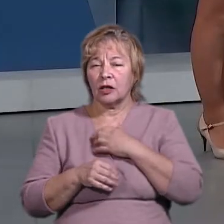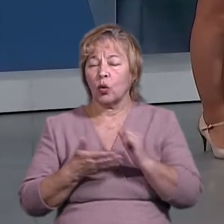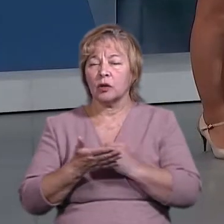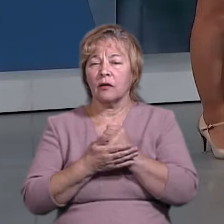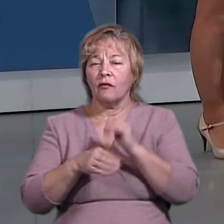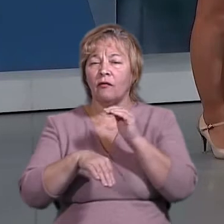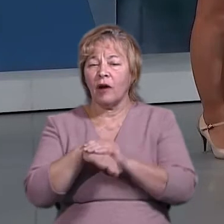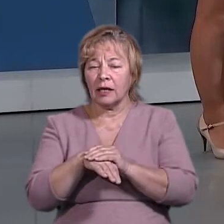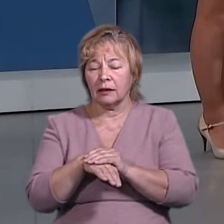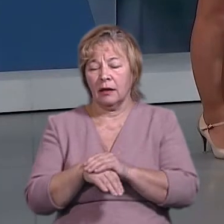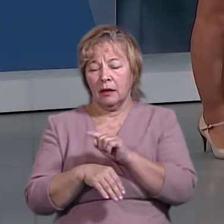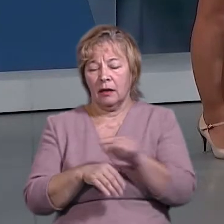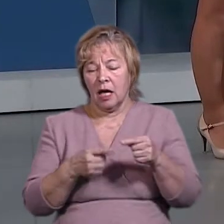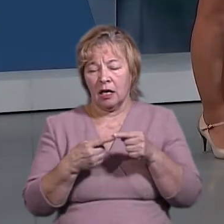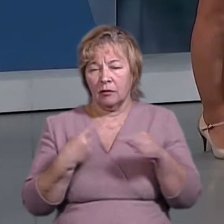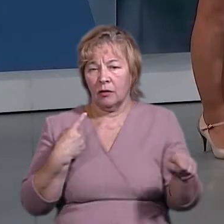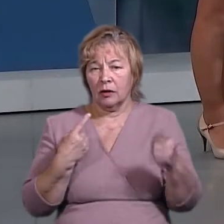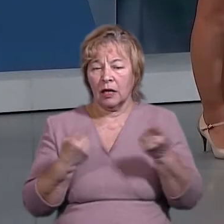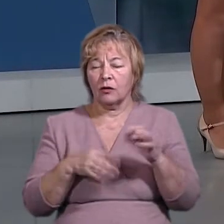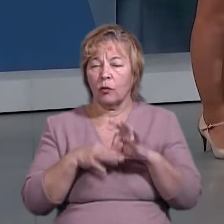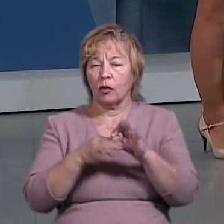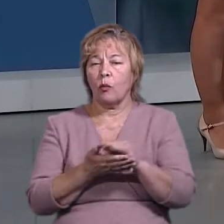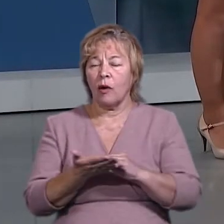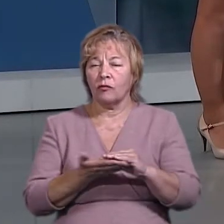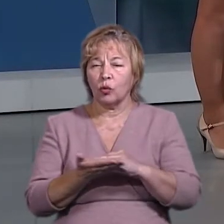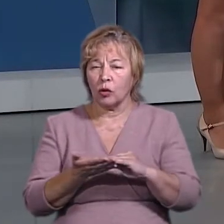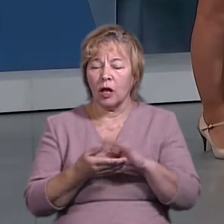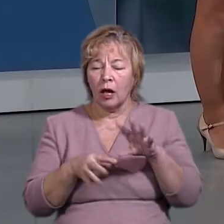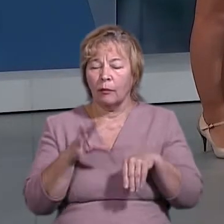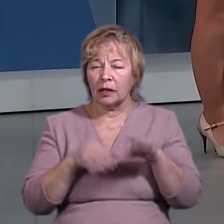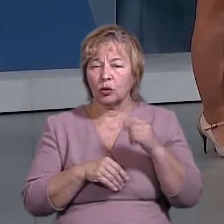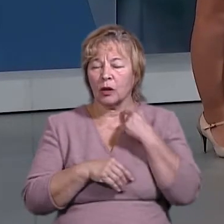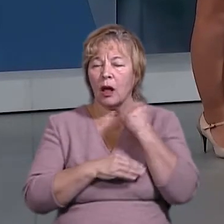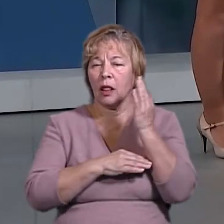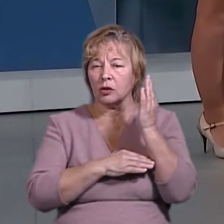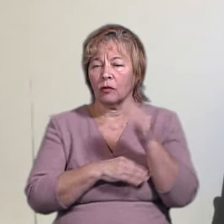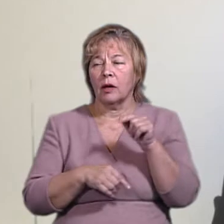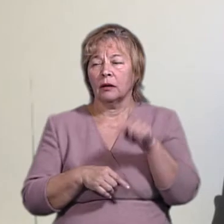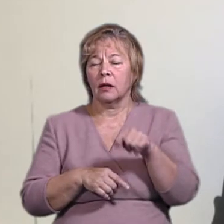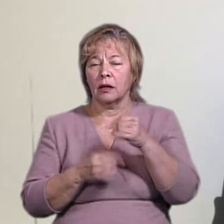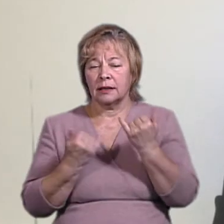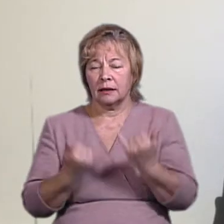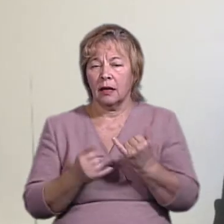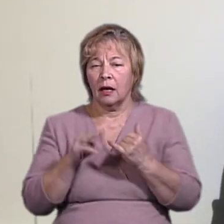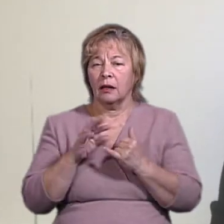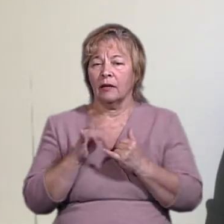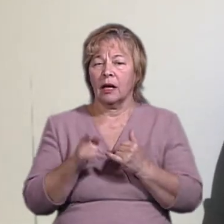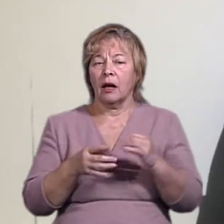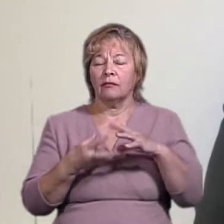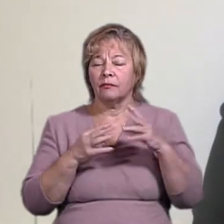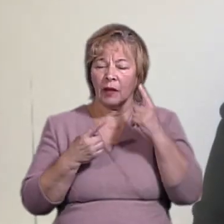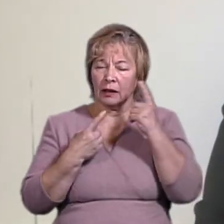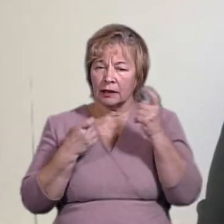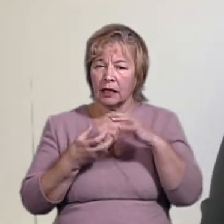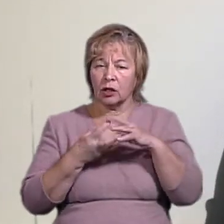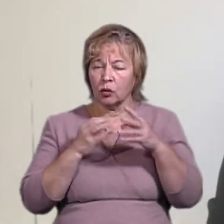факт цих розбіжностей, і для цього потрібно провести повторний підракунок голосів. Станом на зараз, ТВК оголосили результати